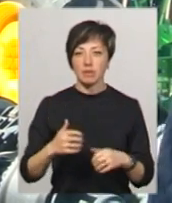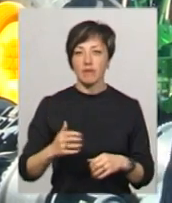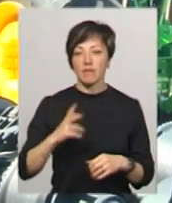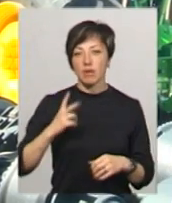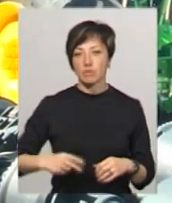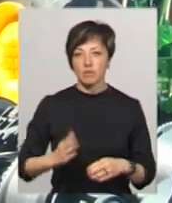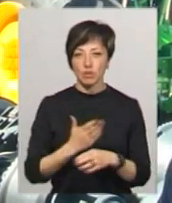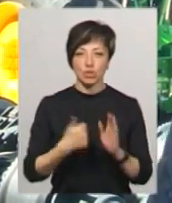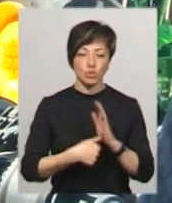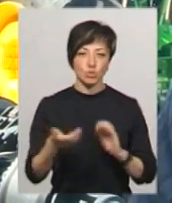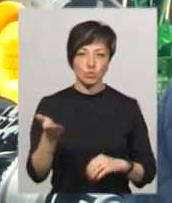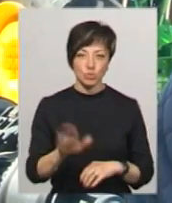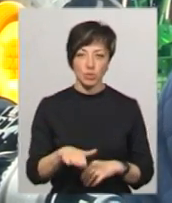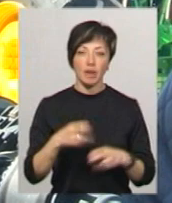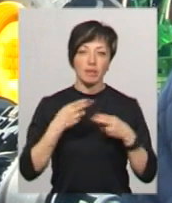штук.